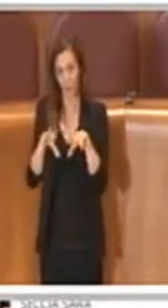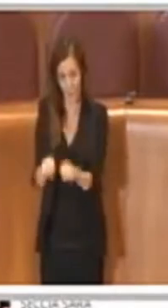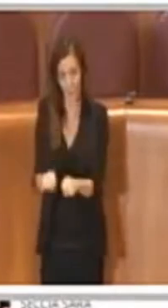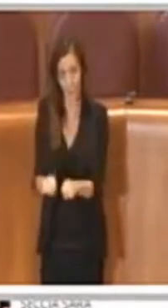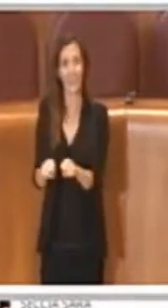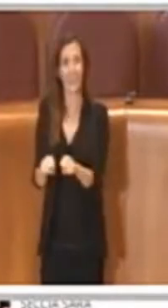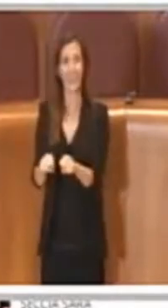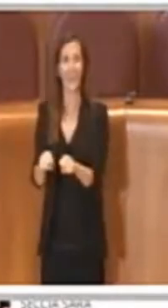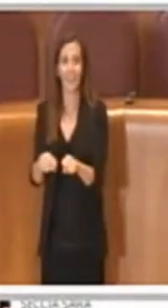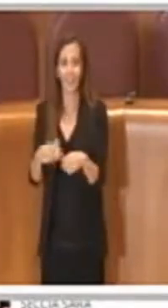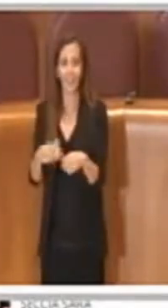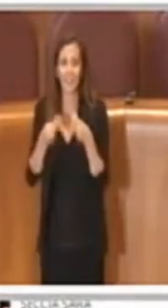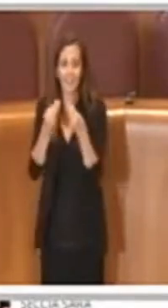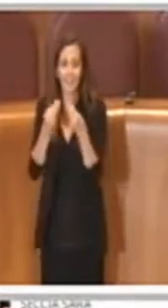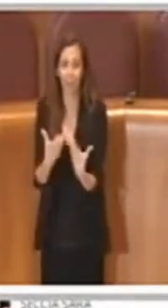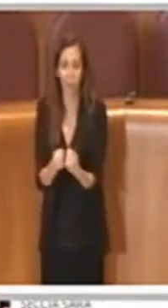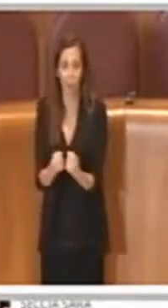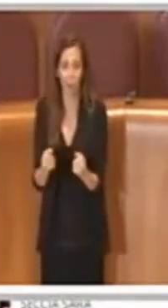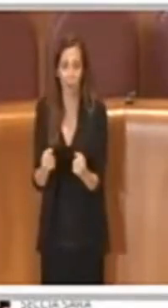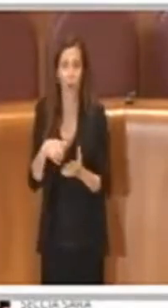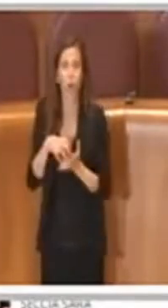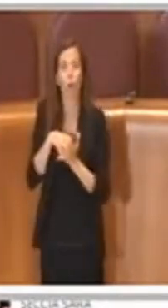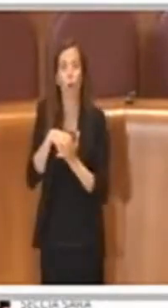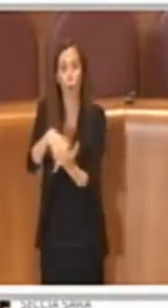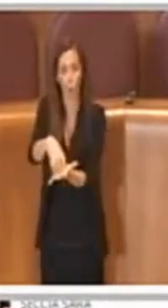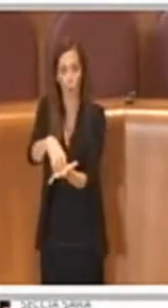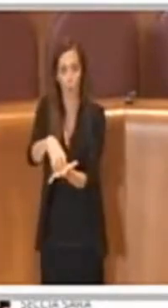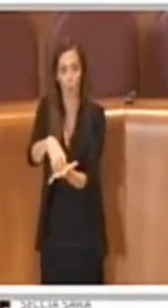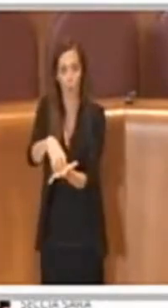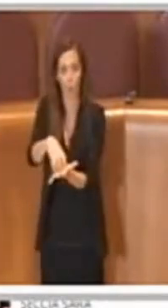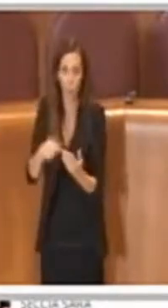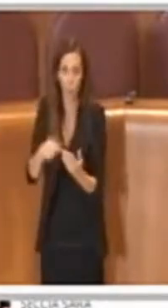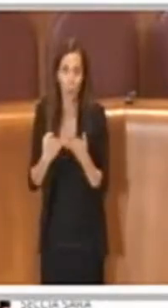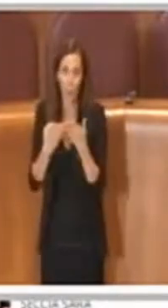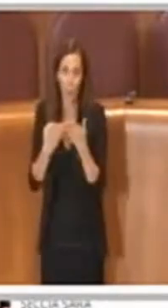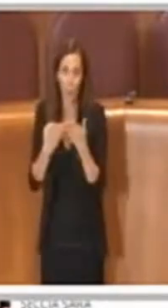dare un concreto contributo per poterli aiutare. Grazie.